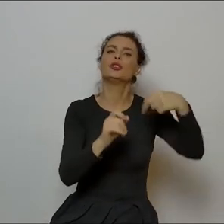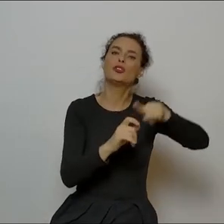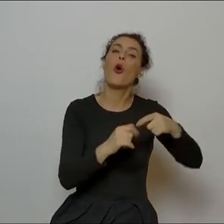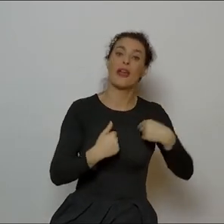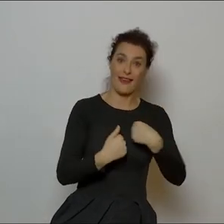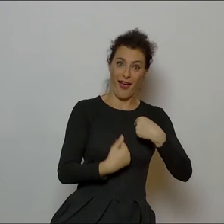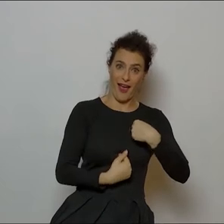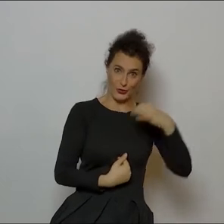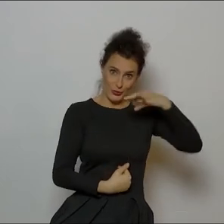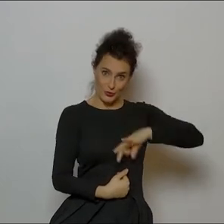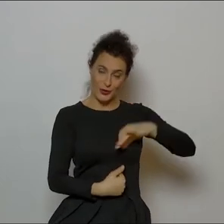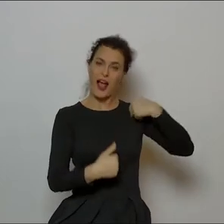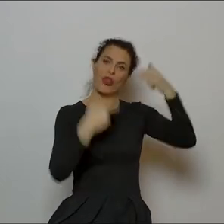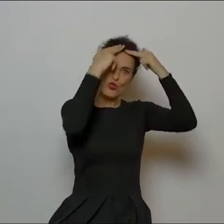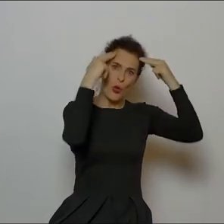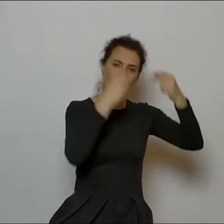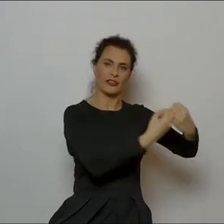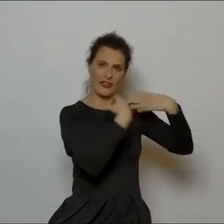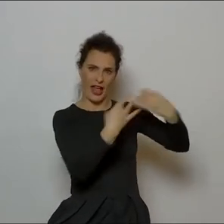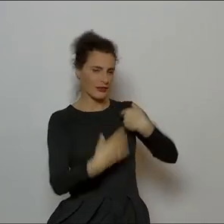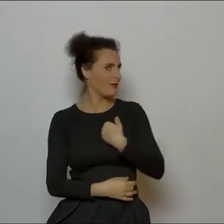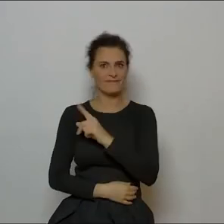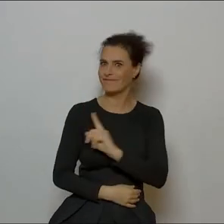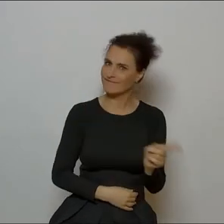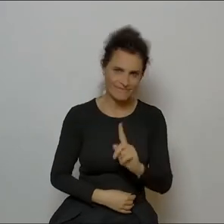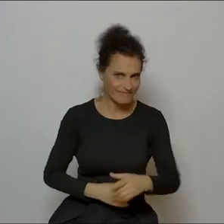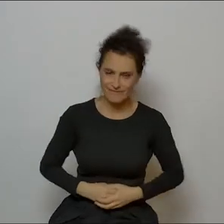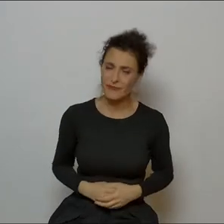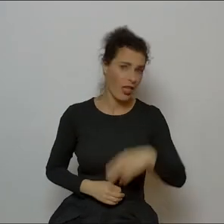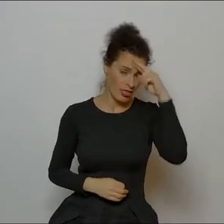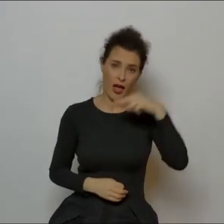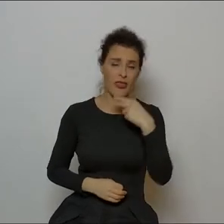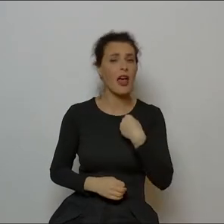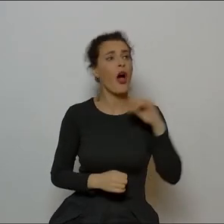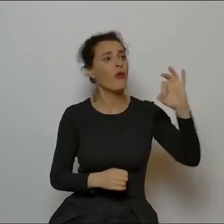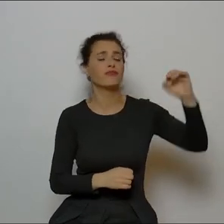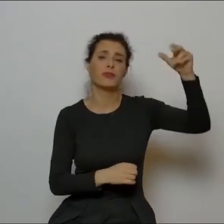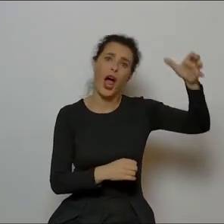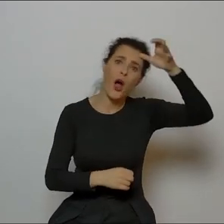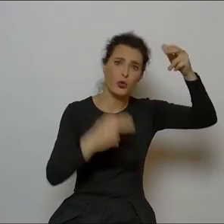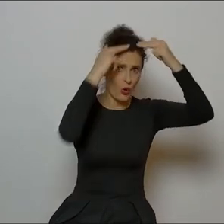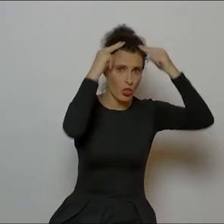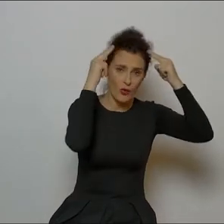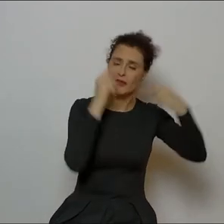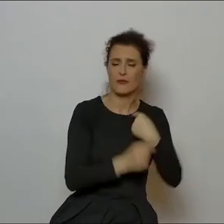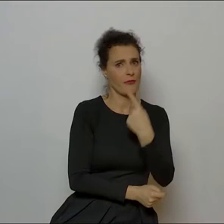mnie z Norwidem. Otóż nie. Nie. Tata bardzo mało mówił o Norwidzie. Mój pierwszy kontakt z